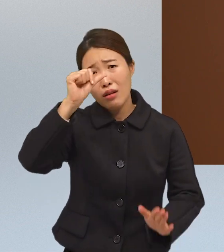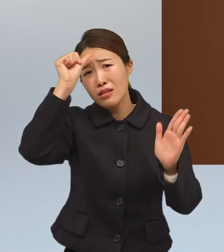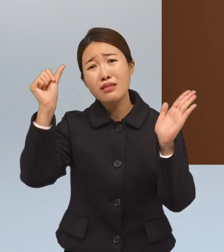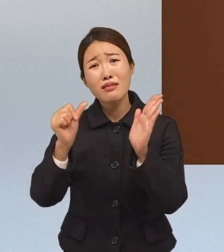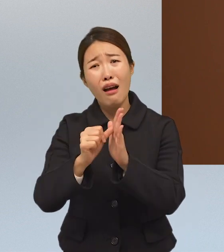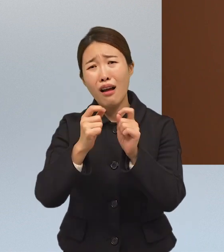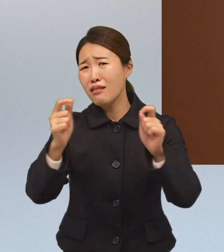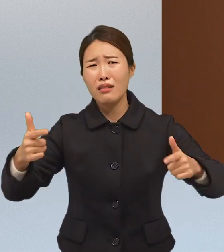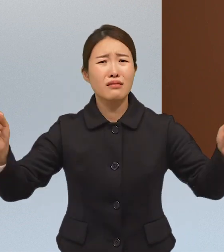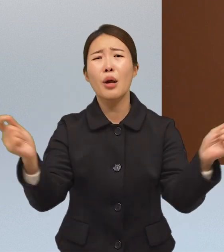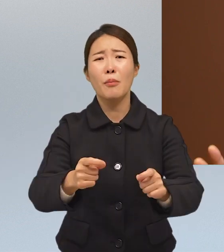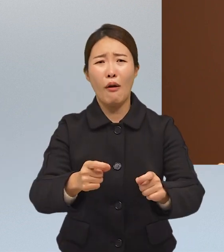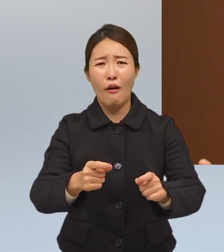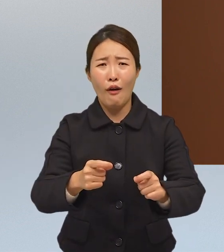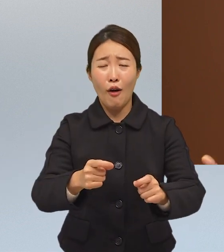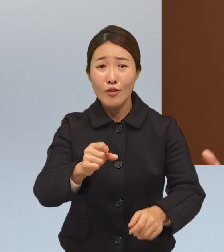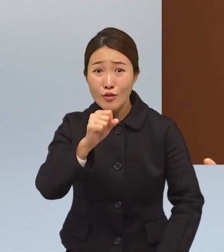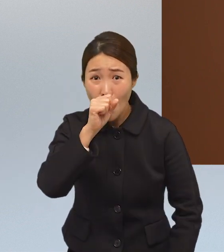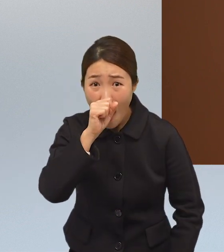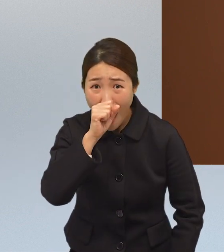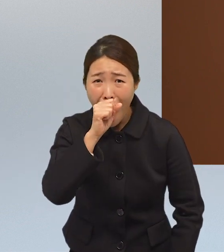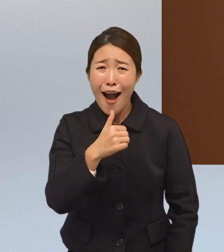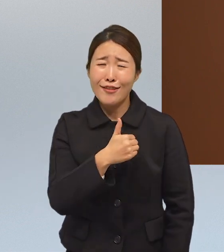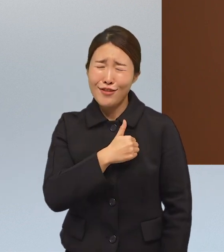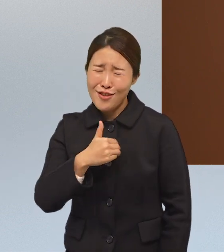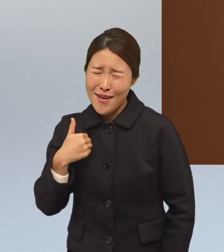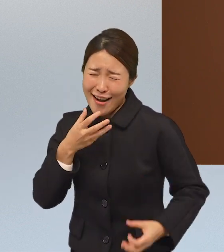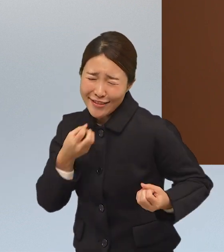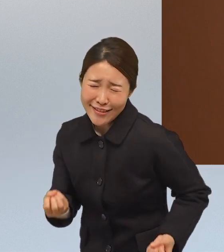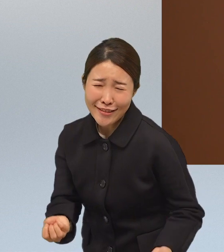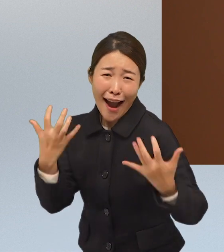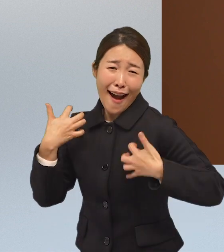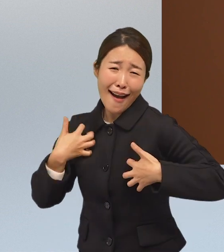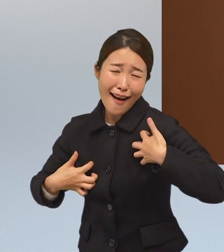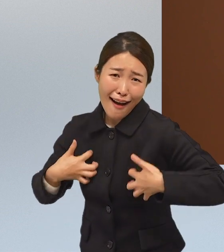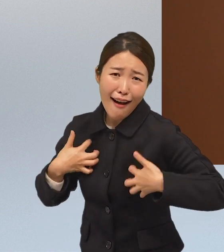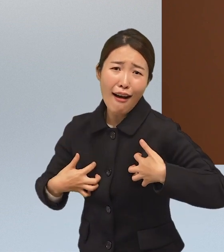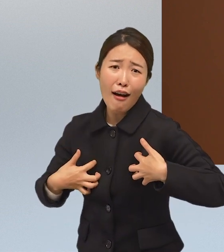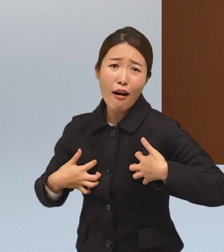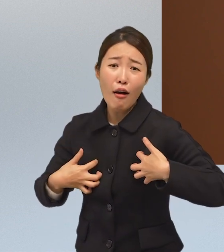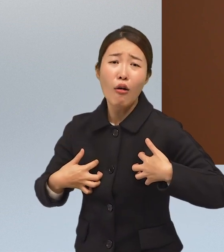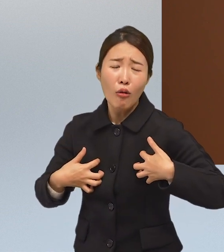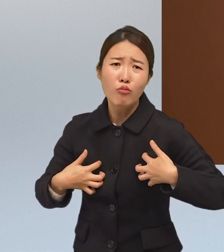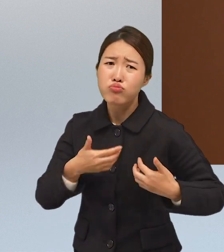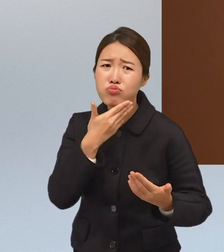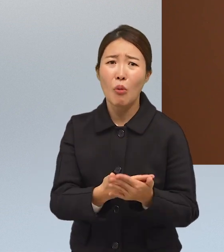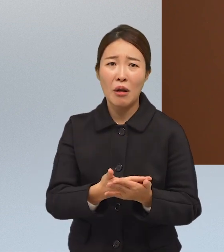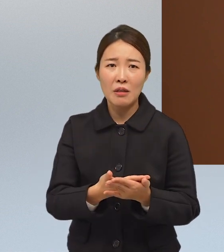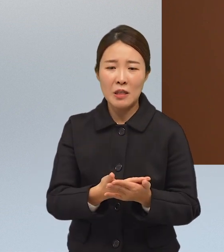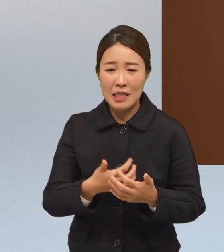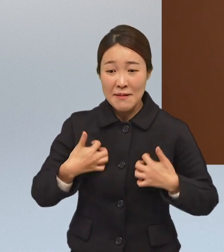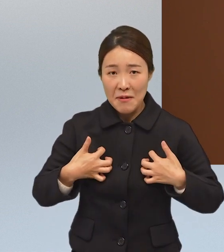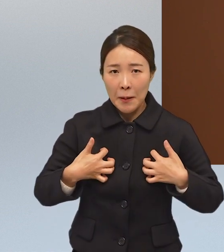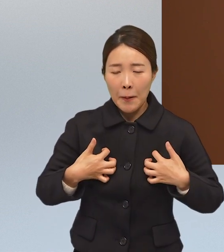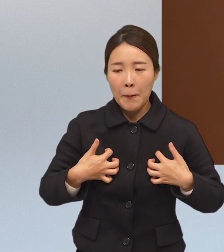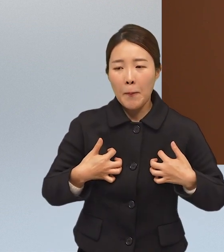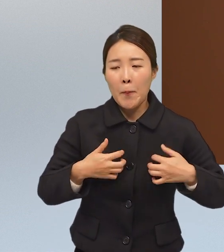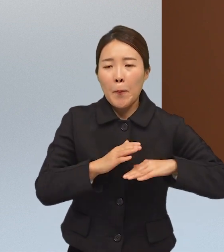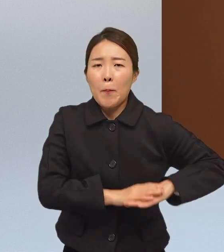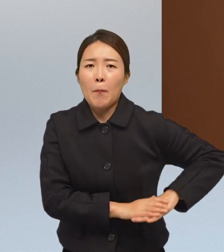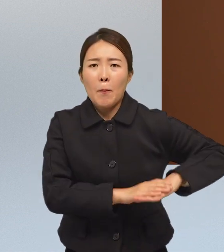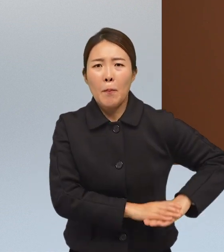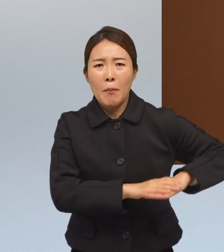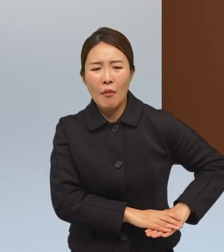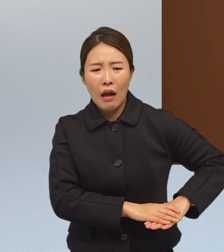인생이 짧은데 좋은 걸 충분히 축하해줘야 되잖아요 언제 어떻게 될 줄 알고 그걸 아낀다는 게 굉장히